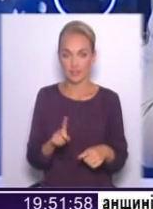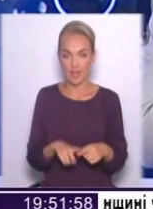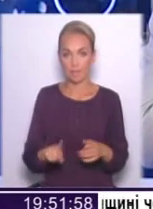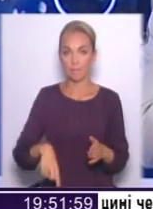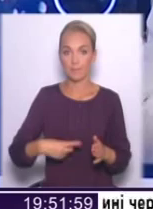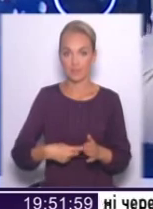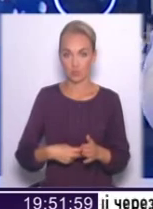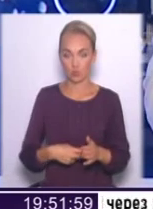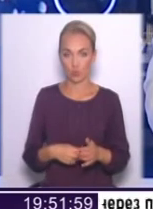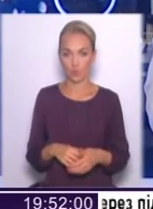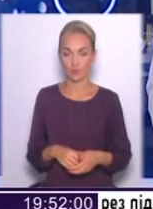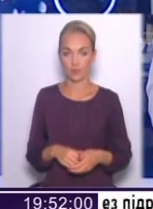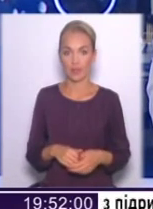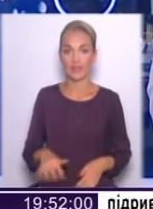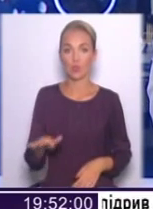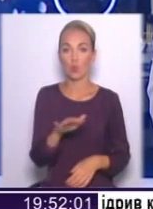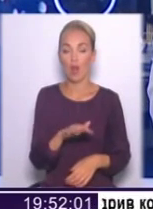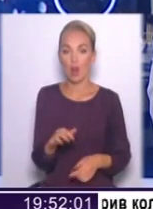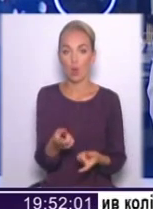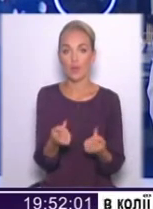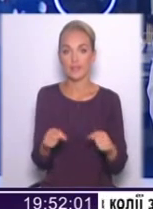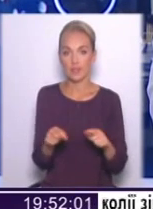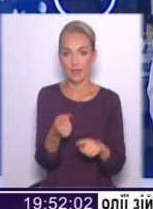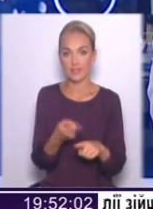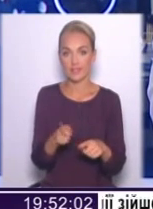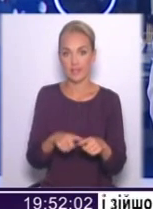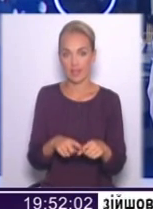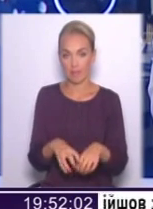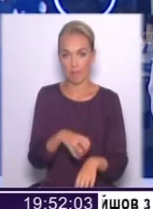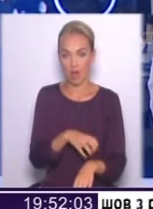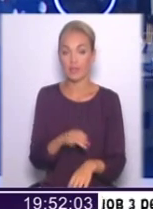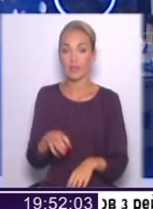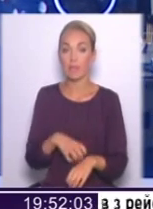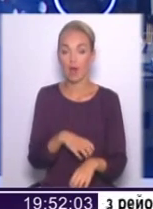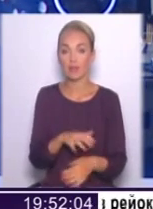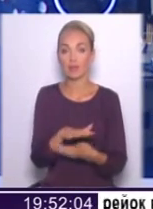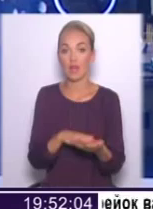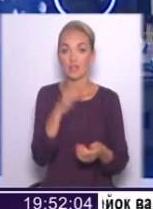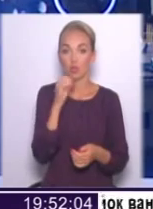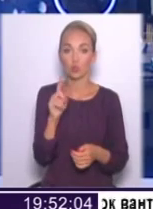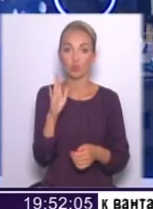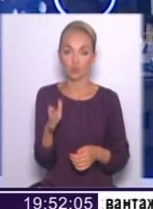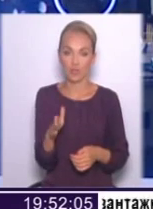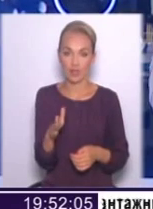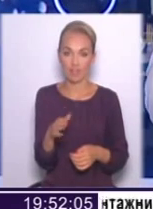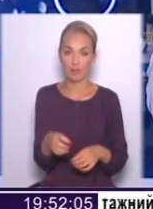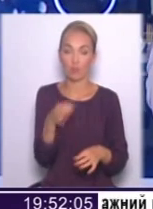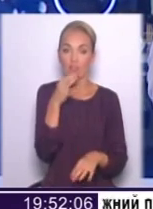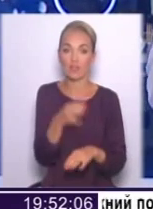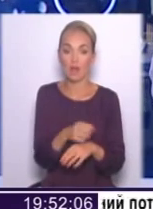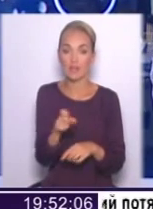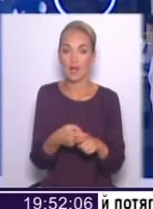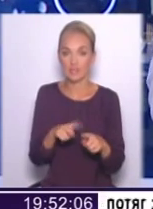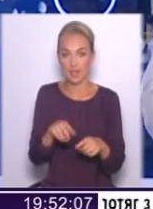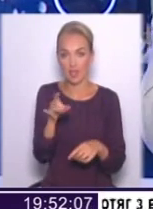місто, територіальна організація цієї партії. І партія далі скаже, що буде відповідальна за цей район, ця людина, за